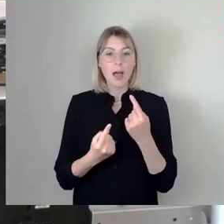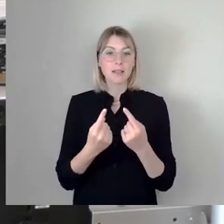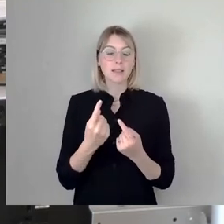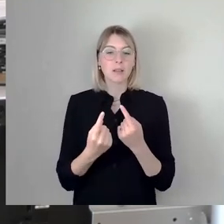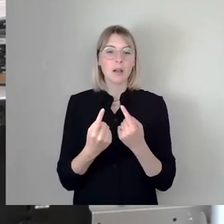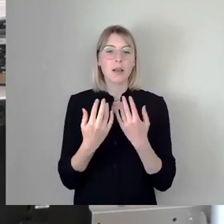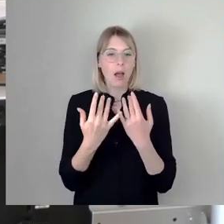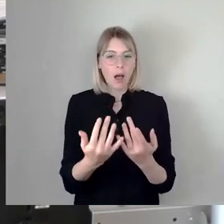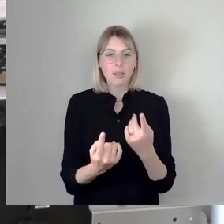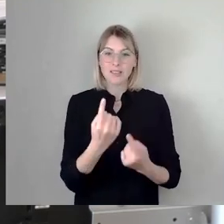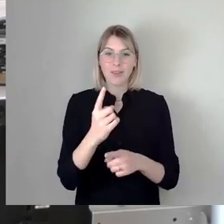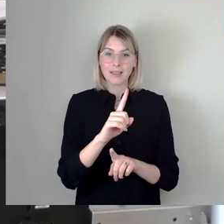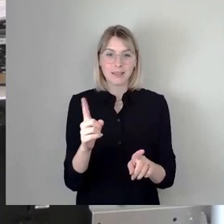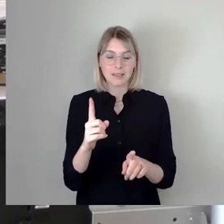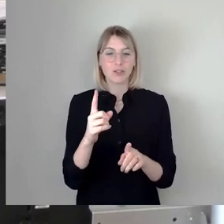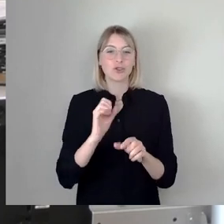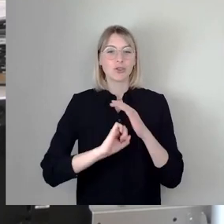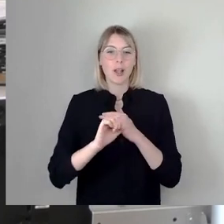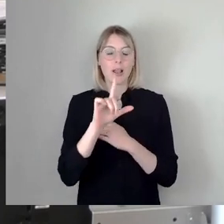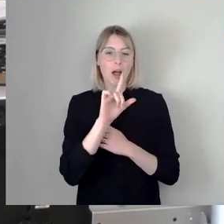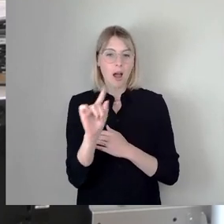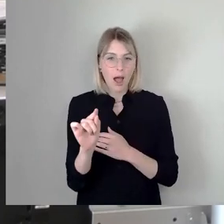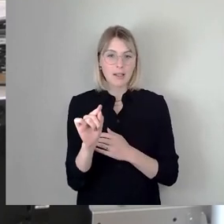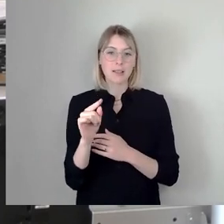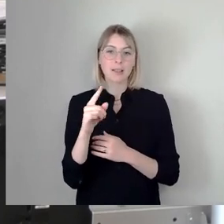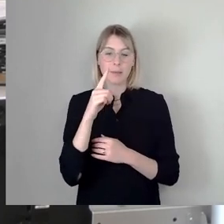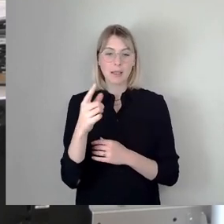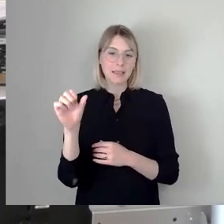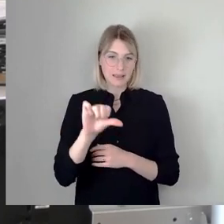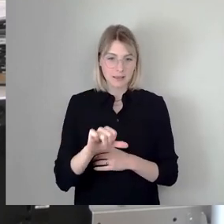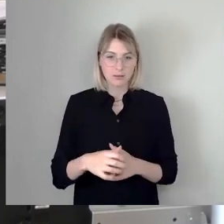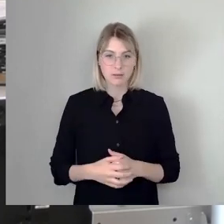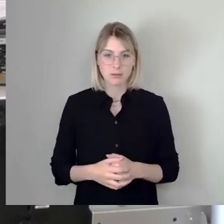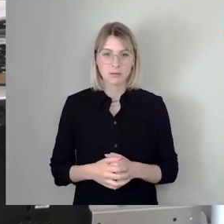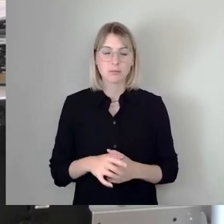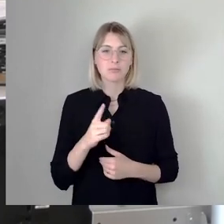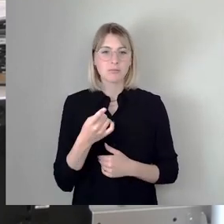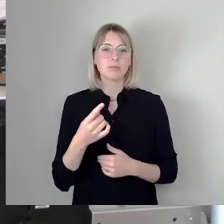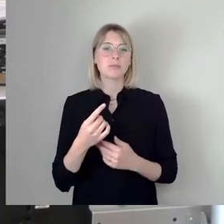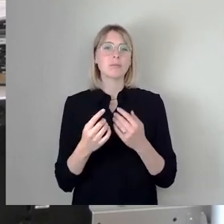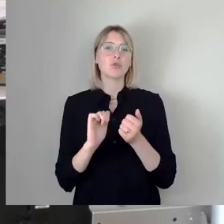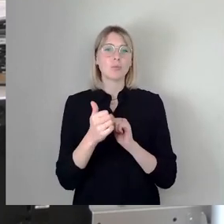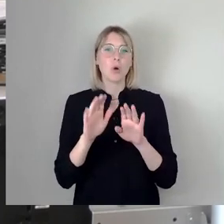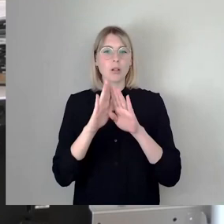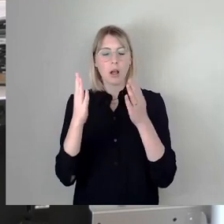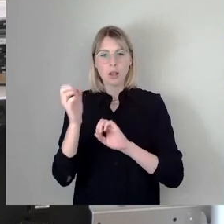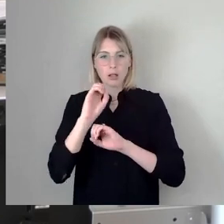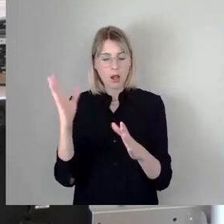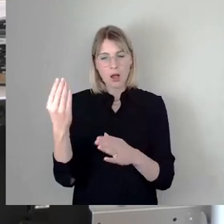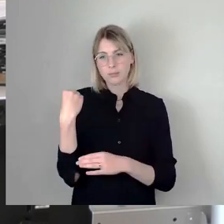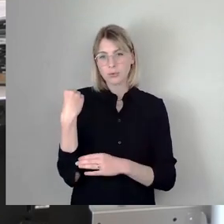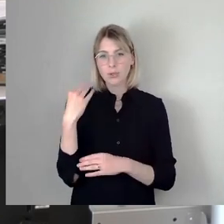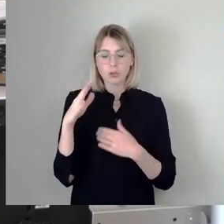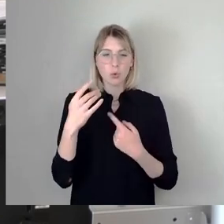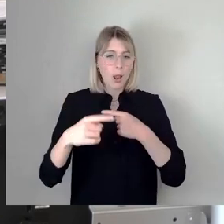Turnhalle hat uns nun die Verwaltung sehr ausführlich dargelegt. Die Ausschreibung läuft noch bis September, dann nochmal 18 Monate Bauzeit,